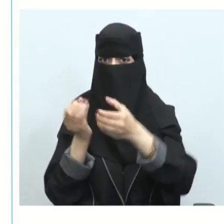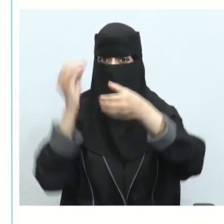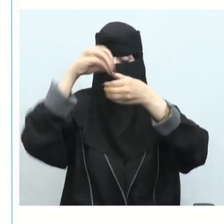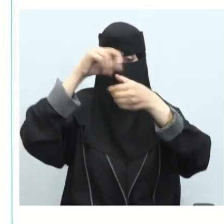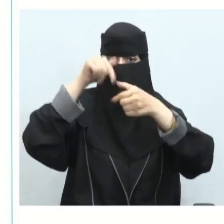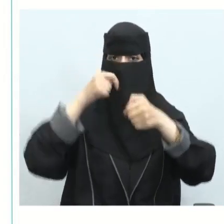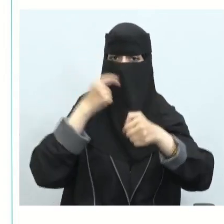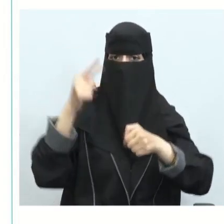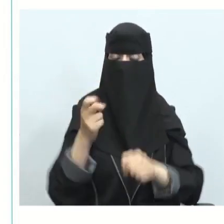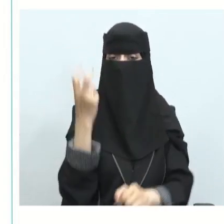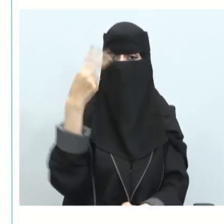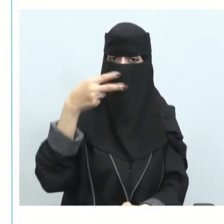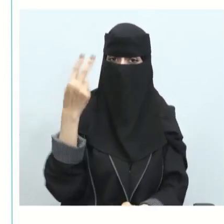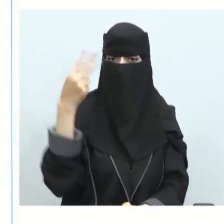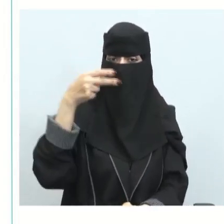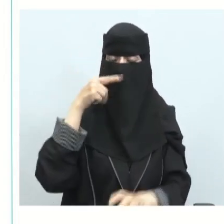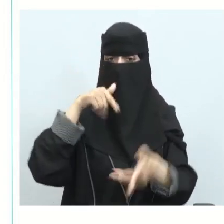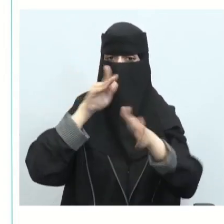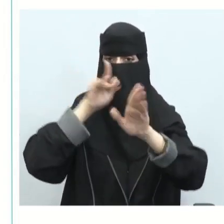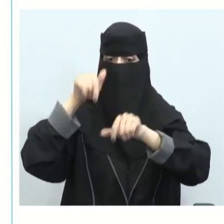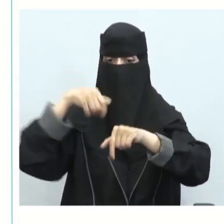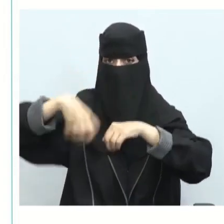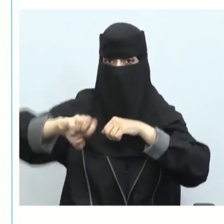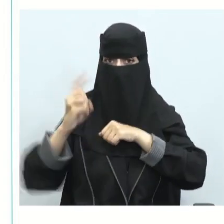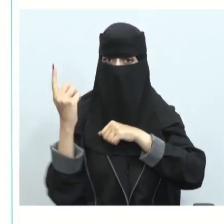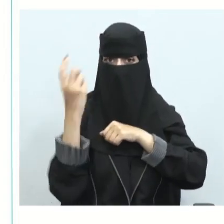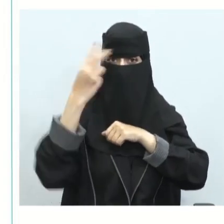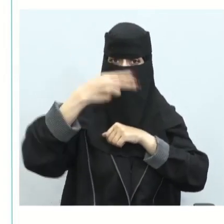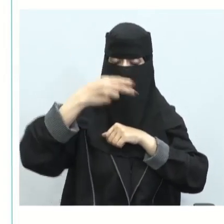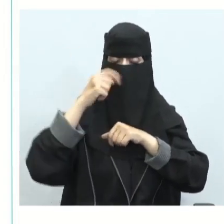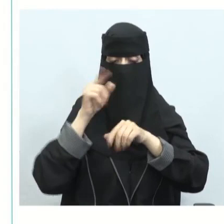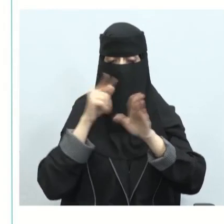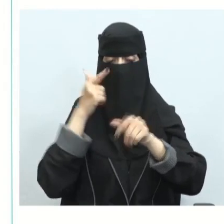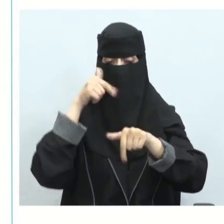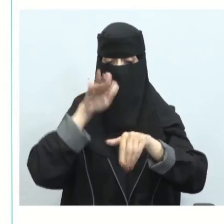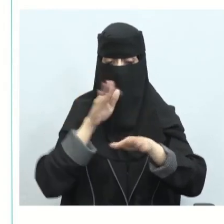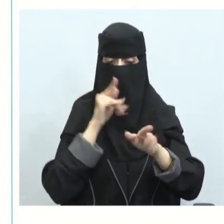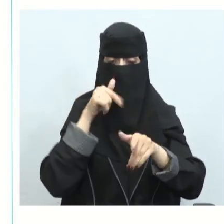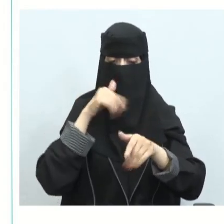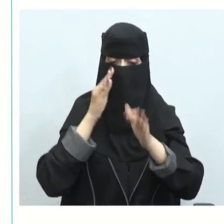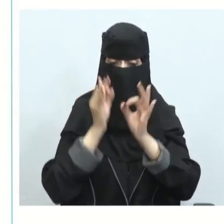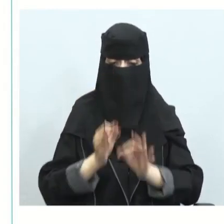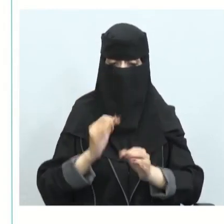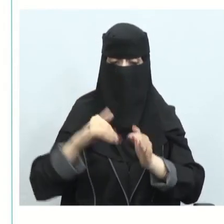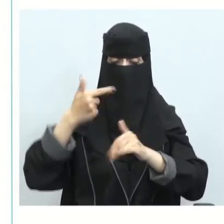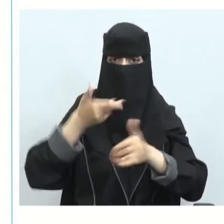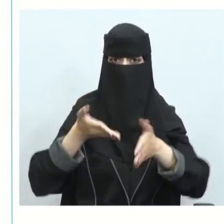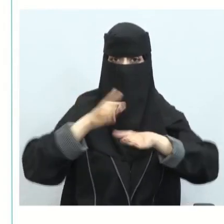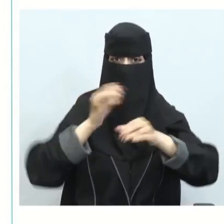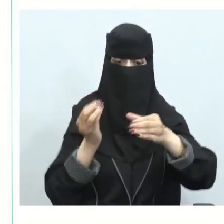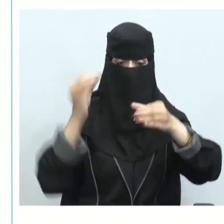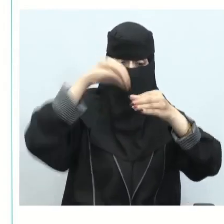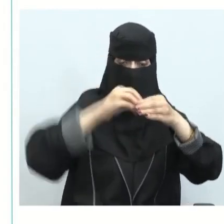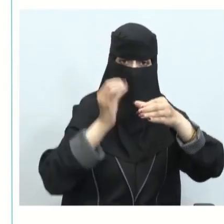2020 والنصف الأول من عام 2021 وبالتأكيد طمر أغلبها في